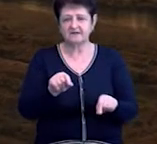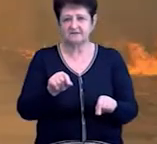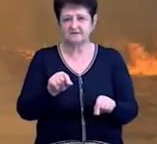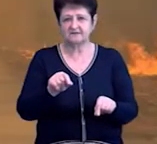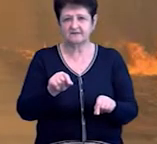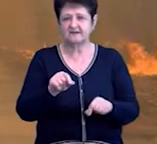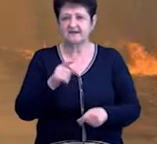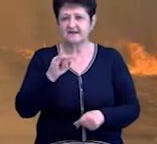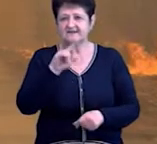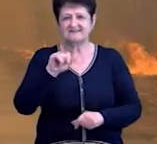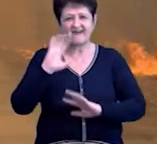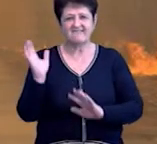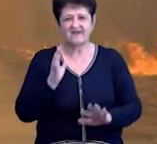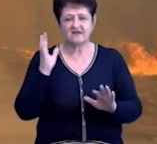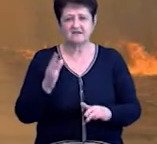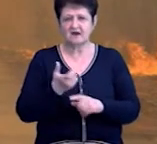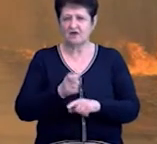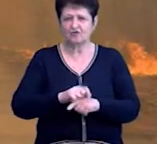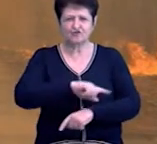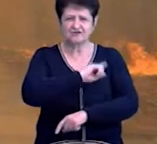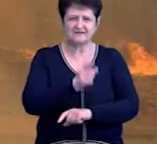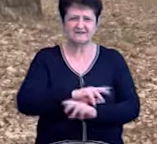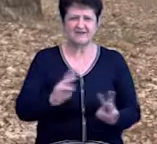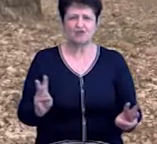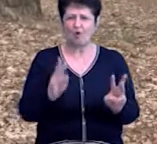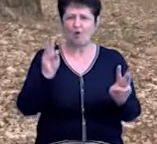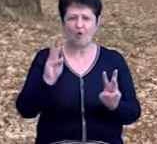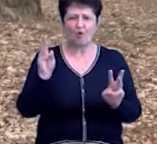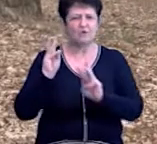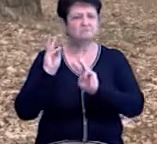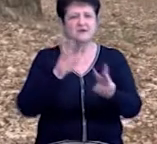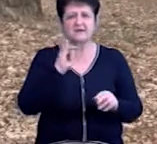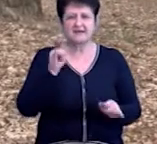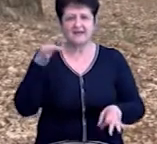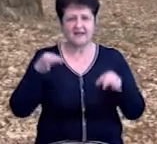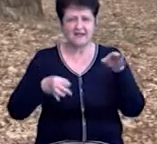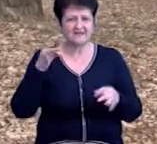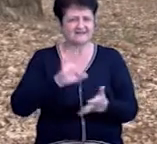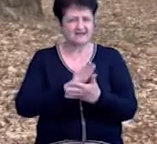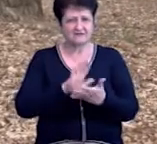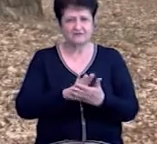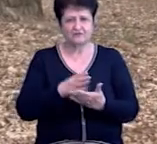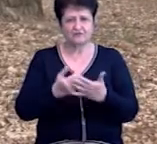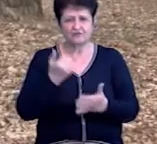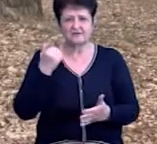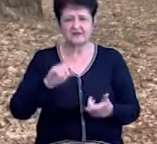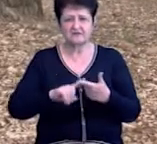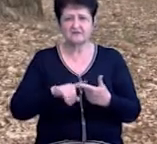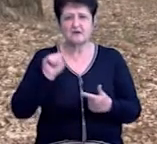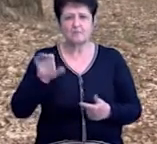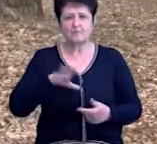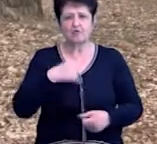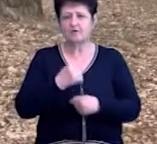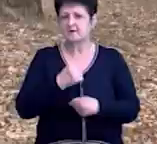воно з-за вітру дуже сильно розхідувало вогонь. І ліс за достатньо загрізненою радіацією, там працювати можна було